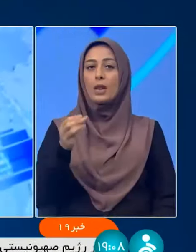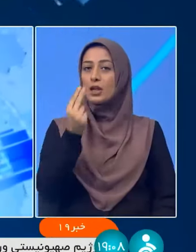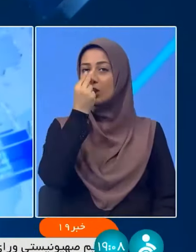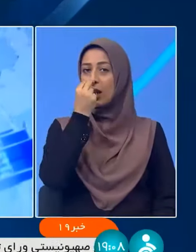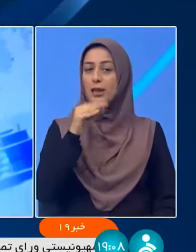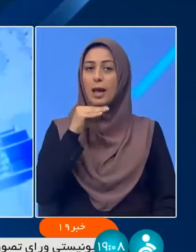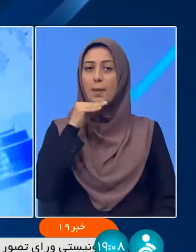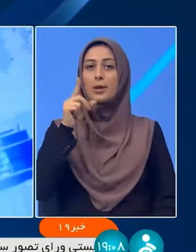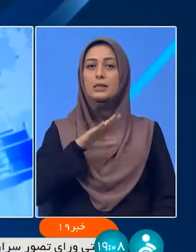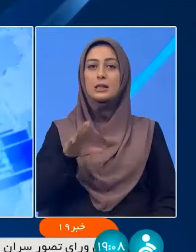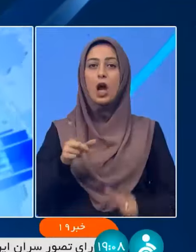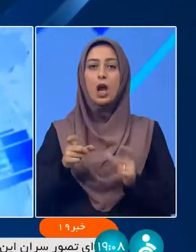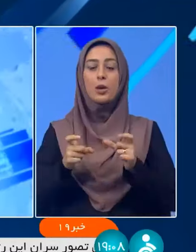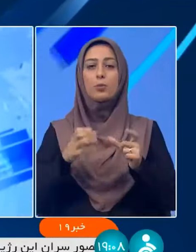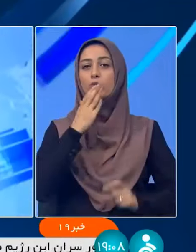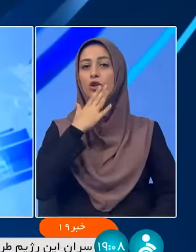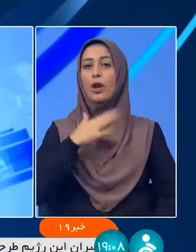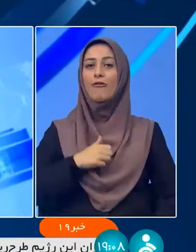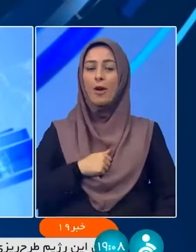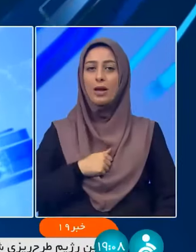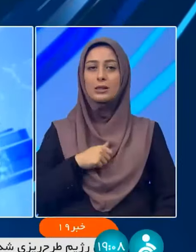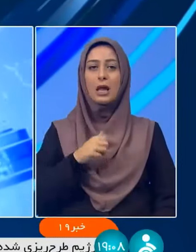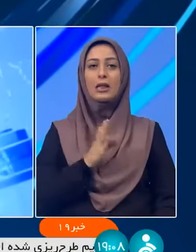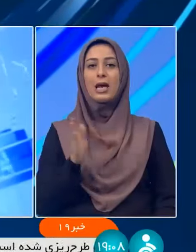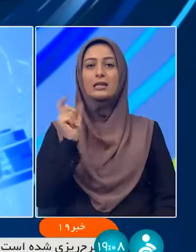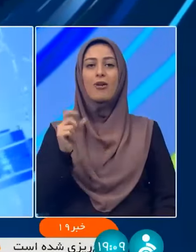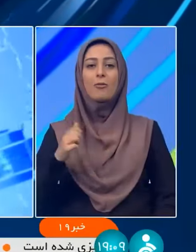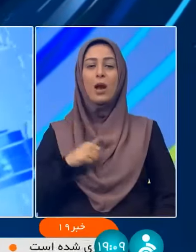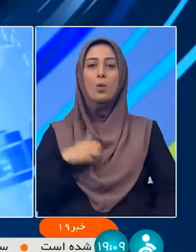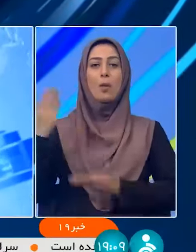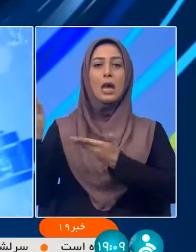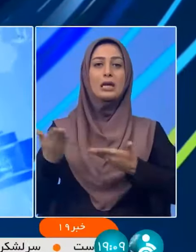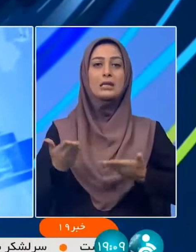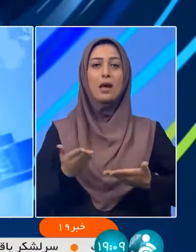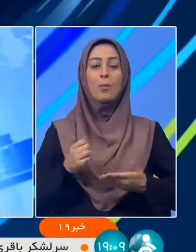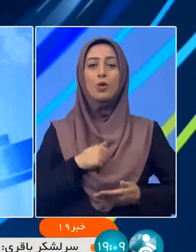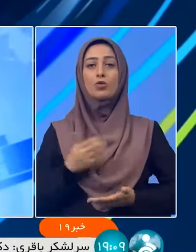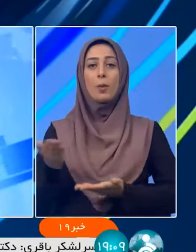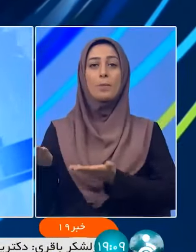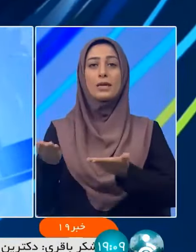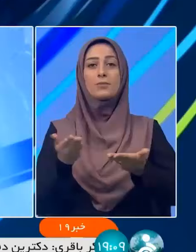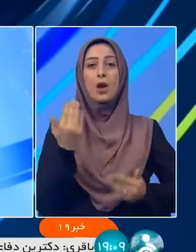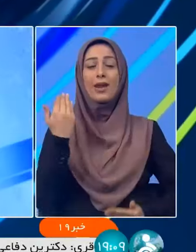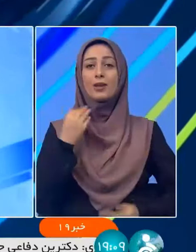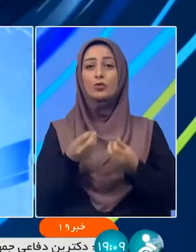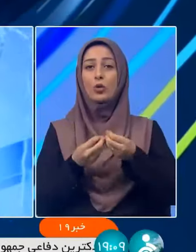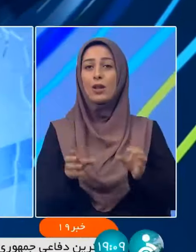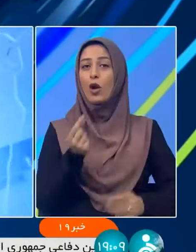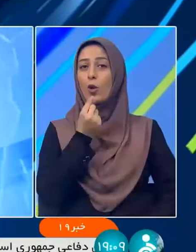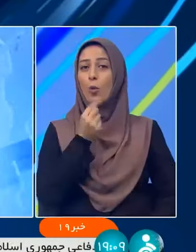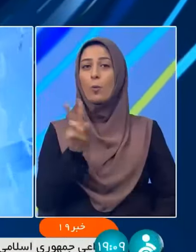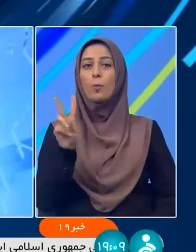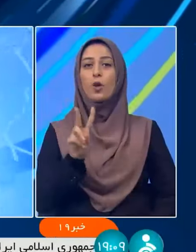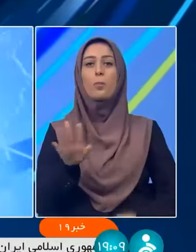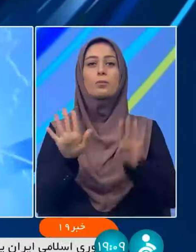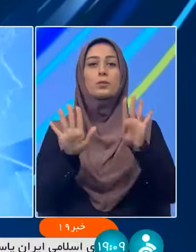ساری، بوشهر و مشهد مورد استقبال مردم قرار گرفت میزبانی از شهده گمنام در 29 استان تا 15